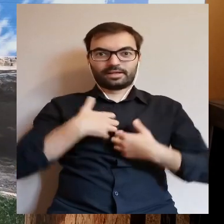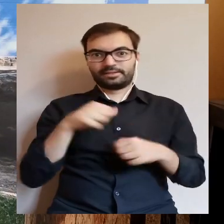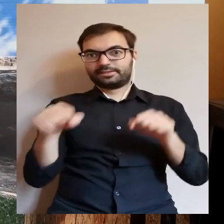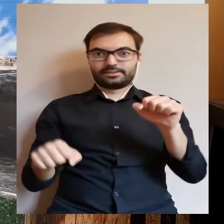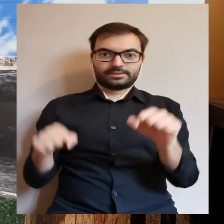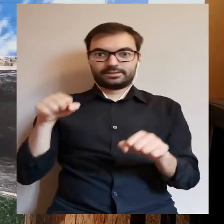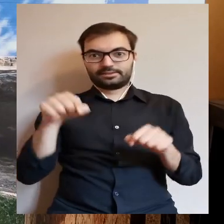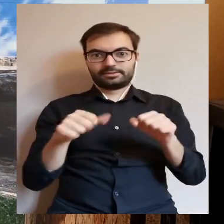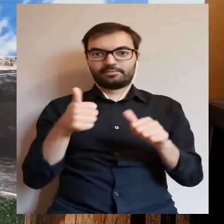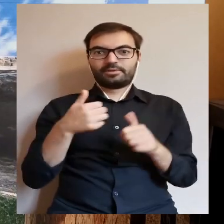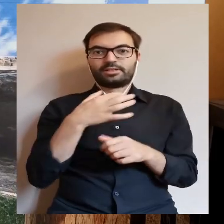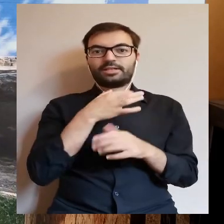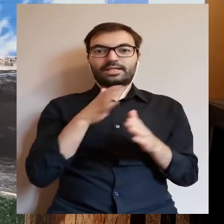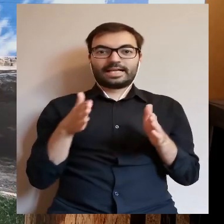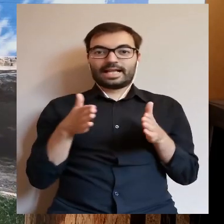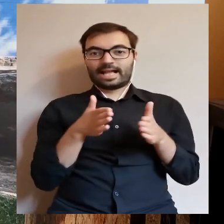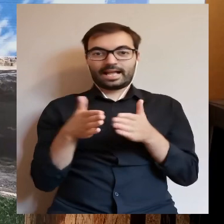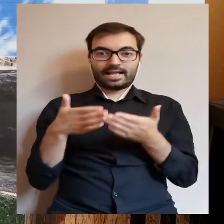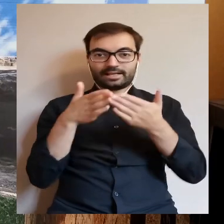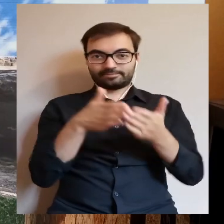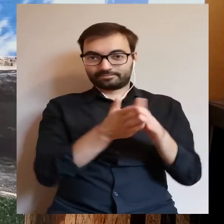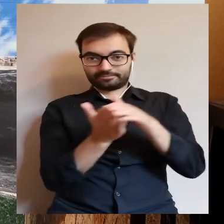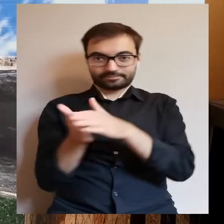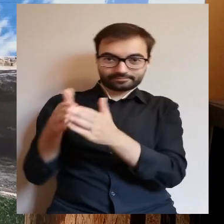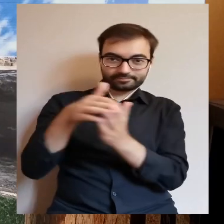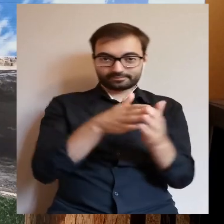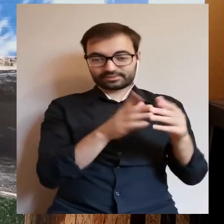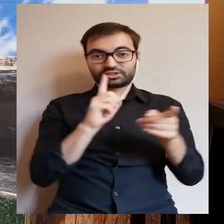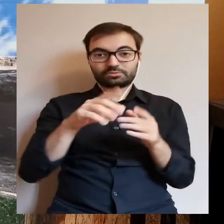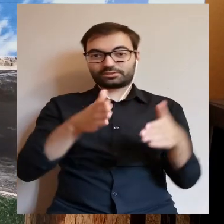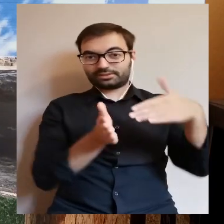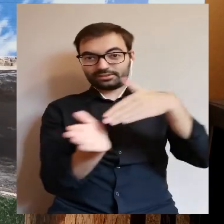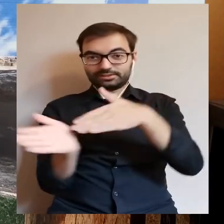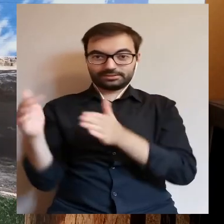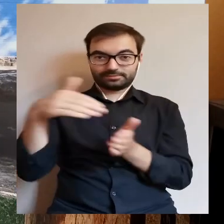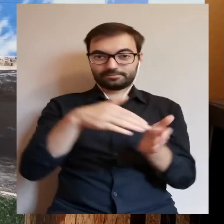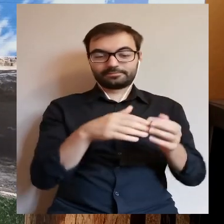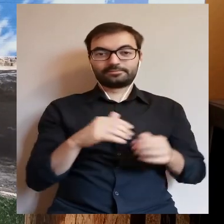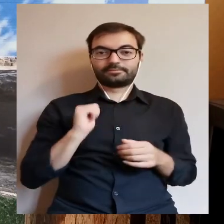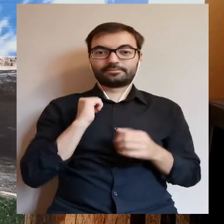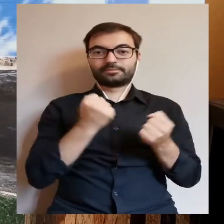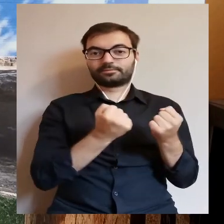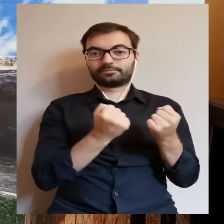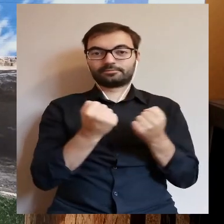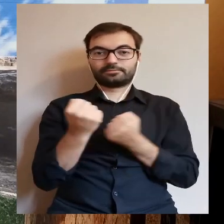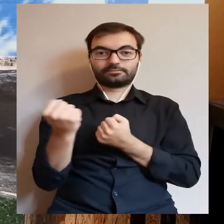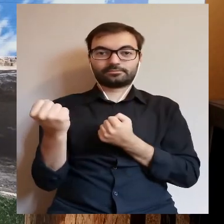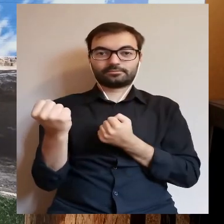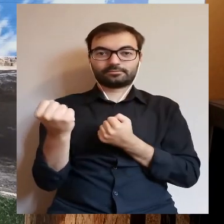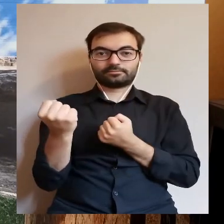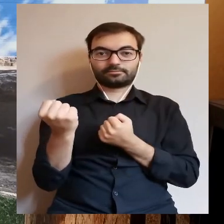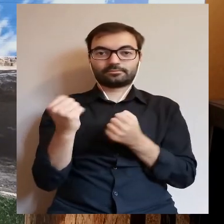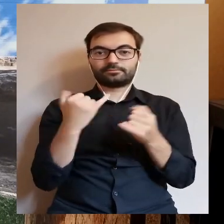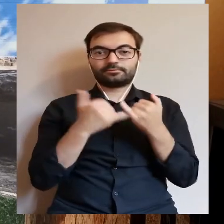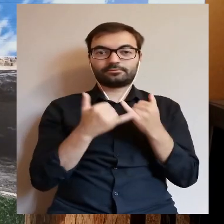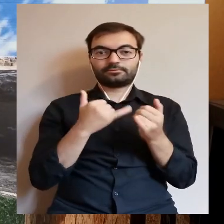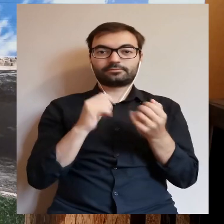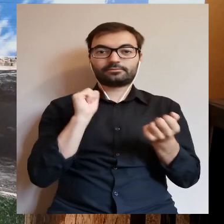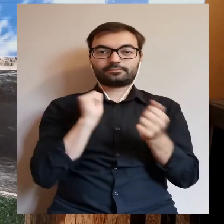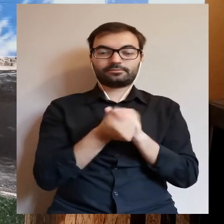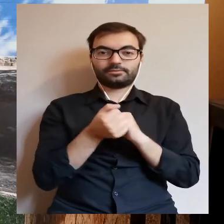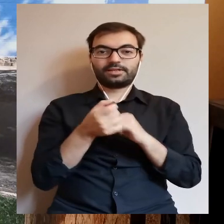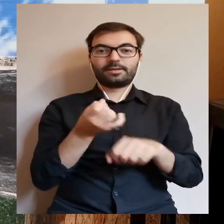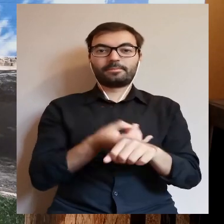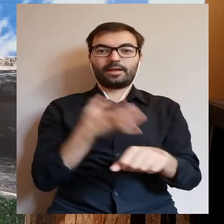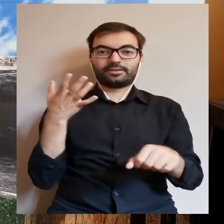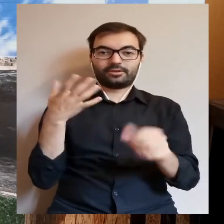namachać, żeby po pierwsze zmieścić się z kajakiem, żeby skręcić odpowiednio szybko, żeby utrzymać się w momencie,